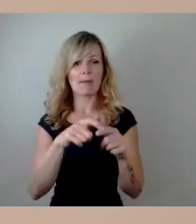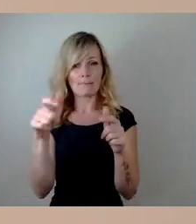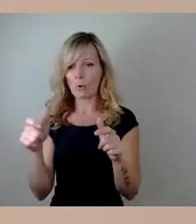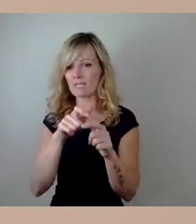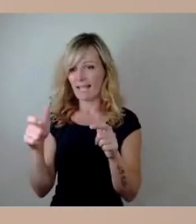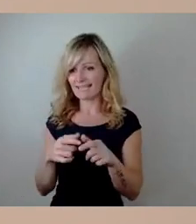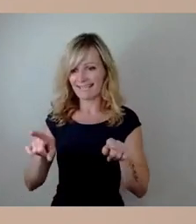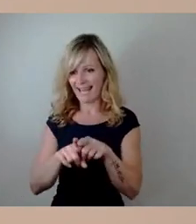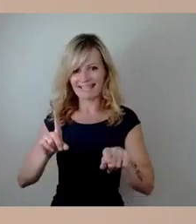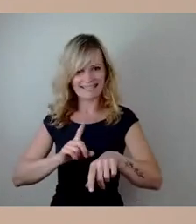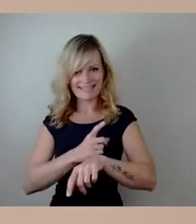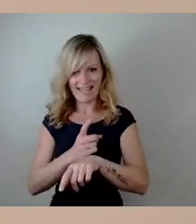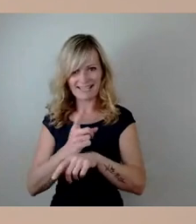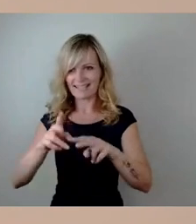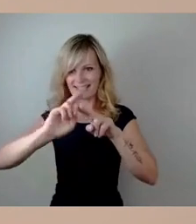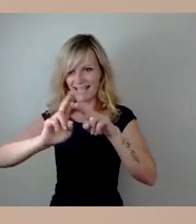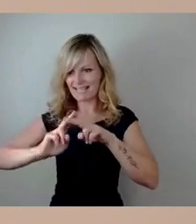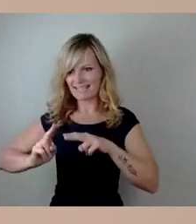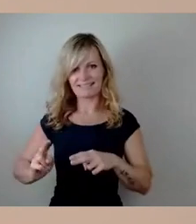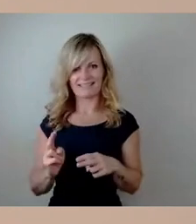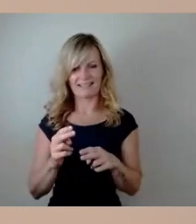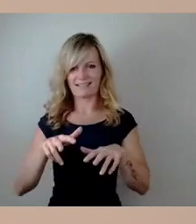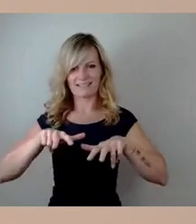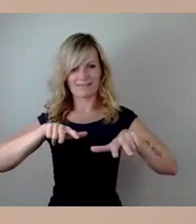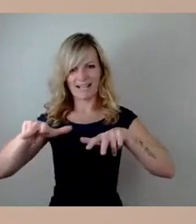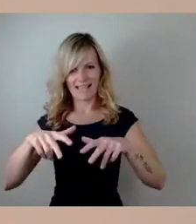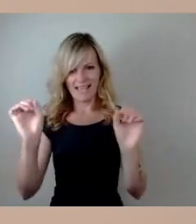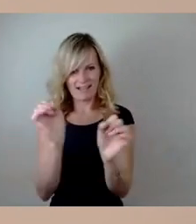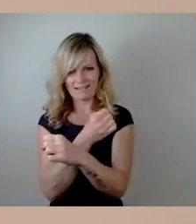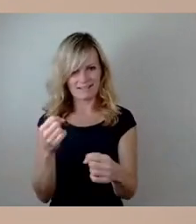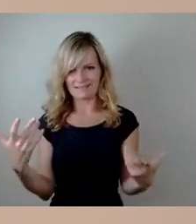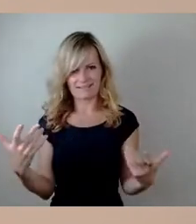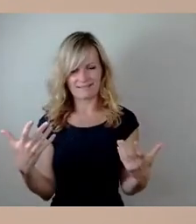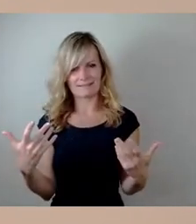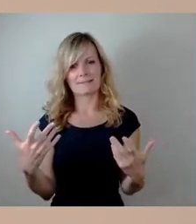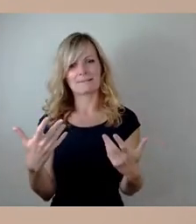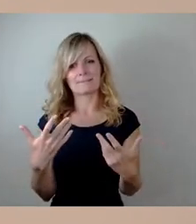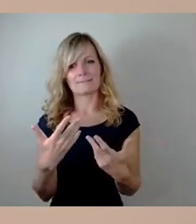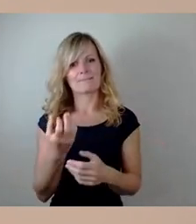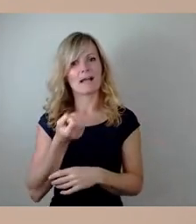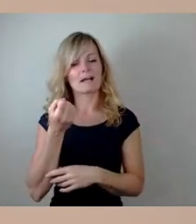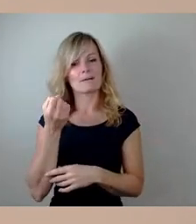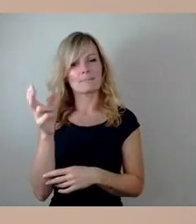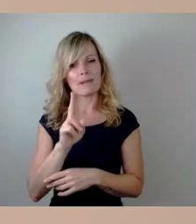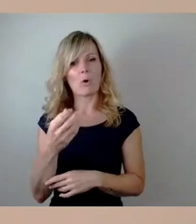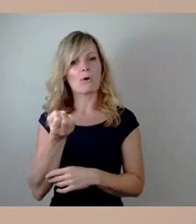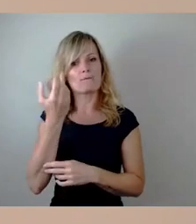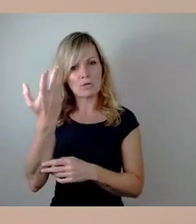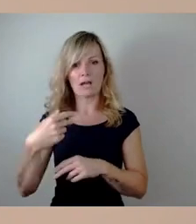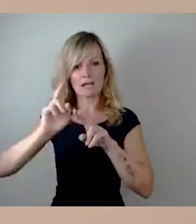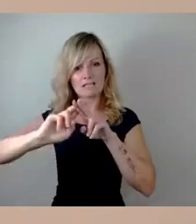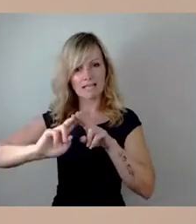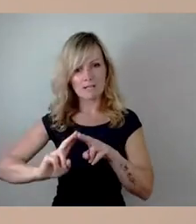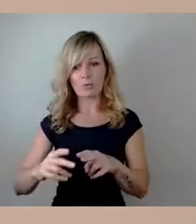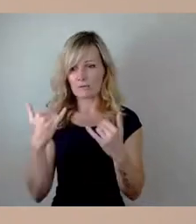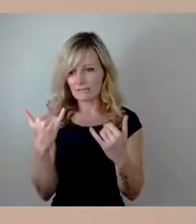würde verkehrlich überhaupt nicht funktionieren. Wir sind an der Sanierung des Blauen Wunders dran, dort haben wir ja 13 Millionen Fördermittel